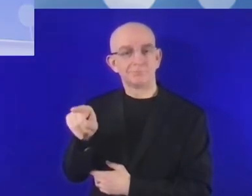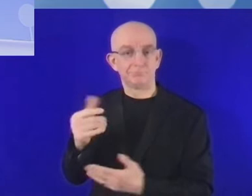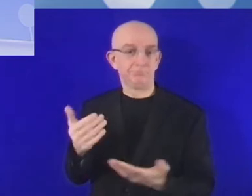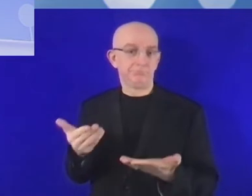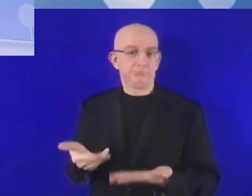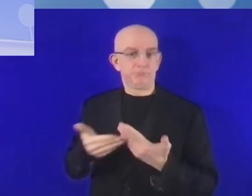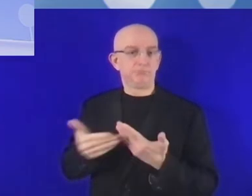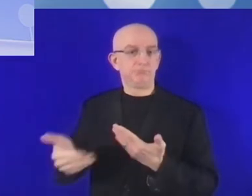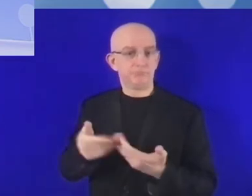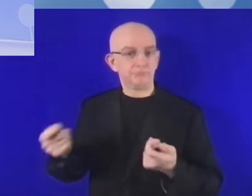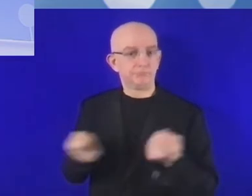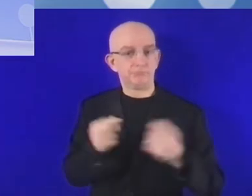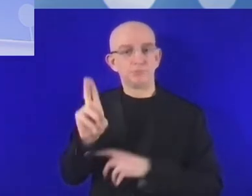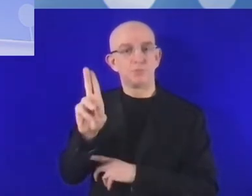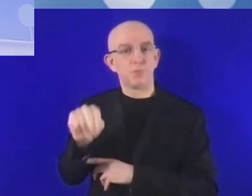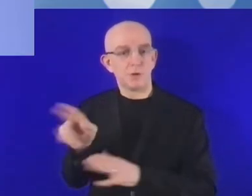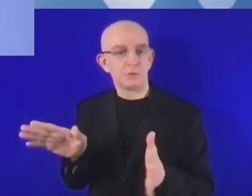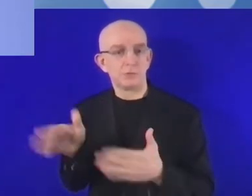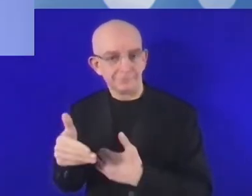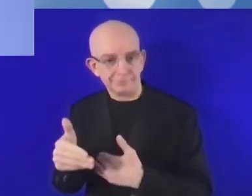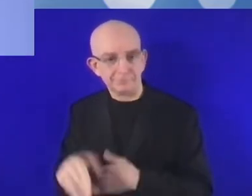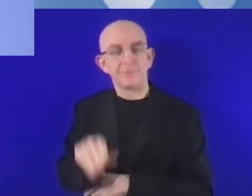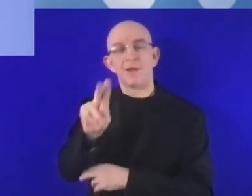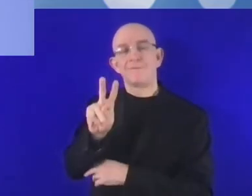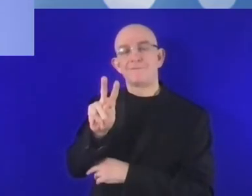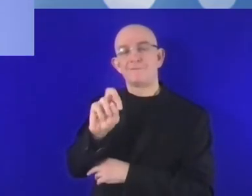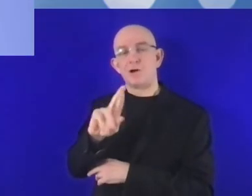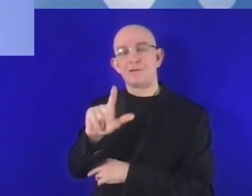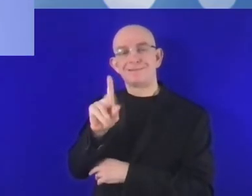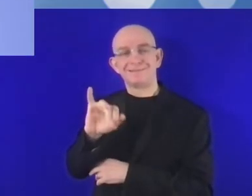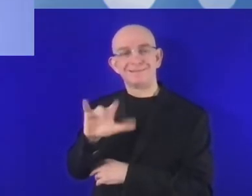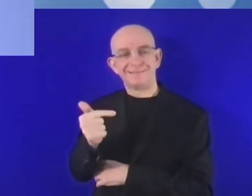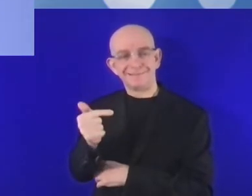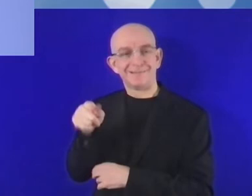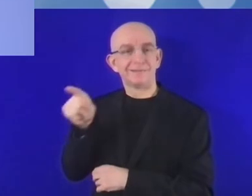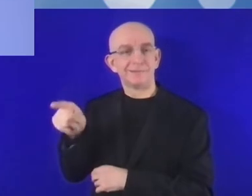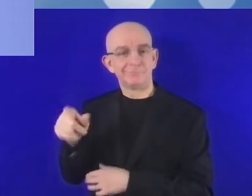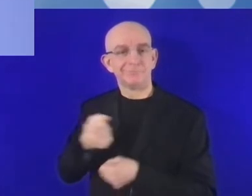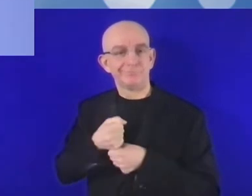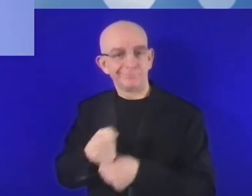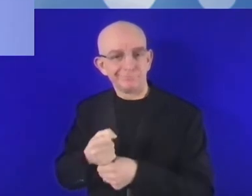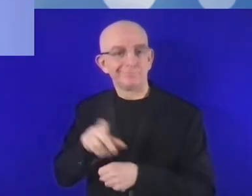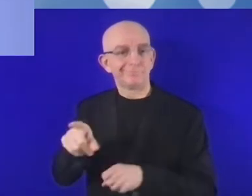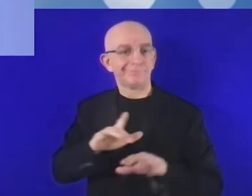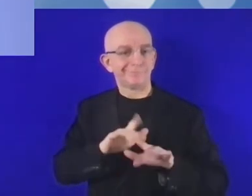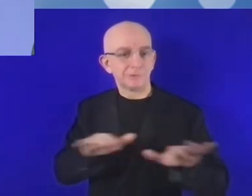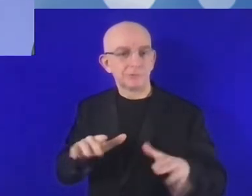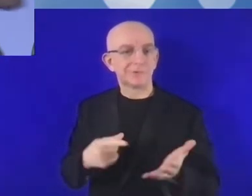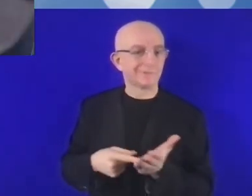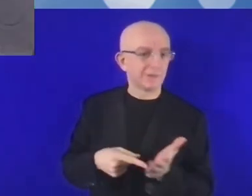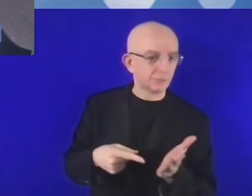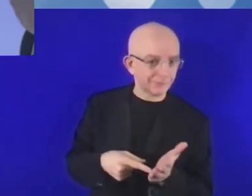Wiktorsa Makarowsa, który jest specjalnym wysłannikiem do spraw cyfrowych w Ministerstwie Spraw Zagranicznych Łotwy.